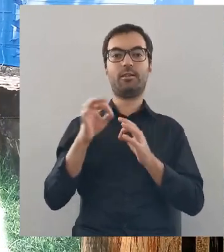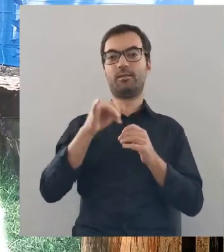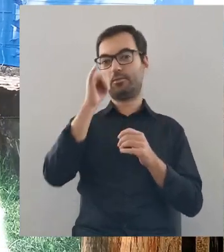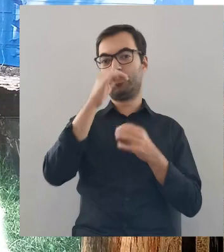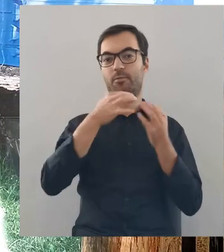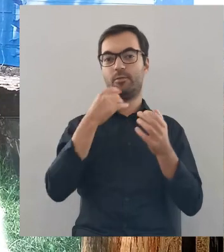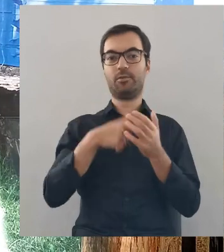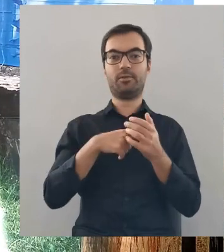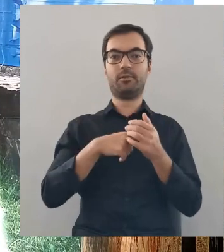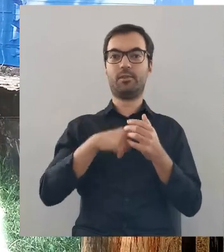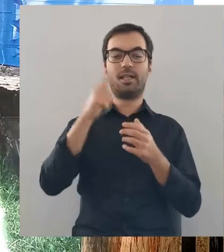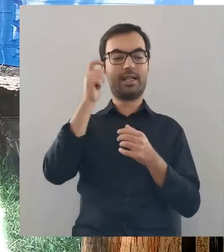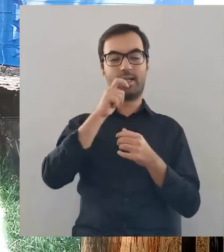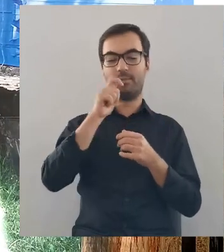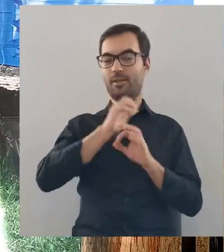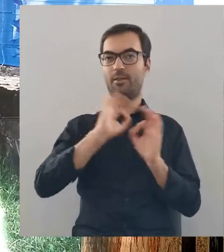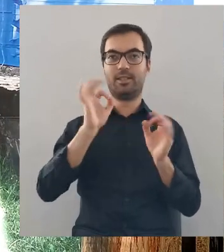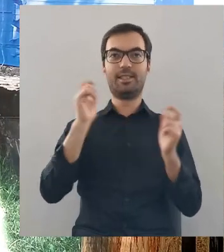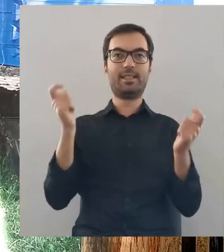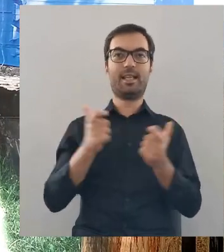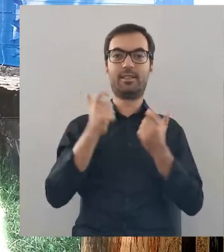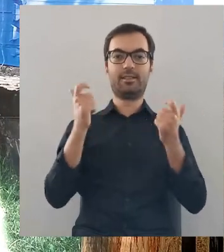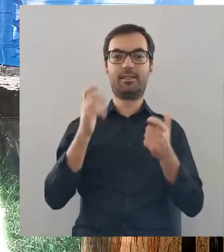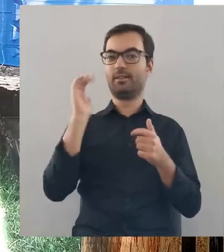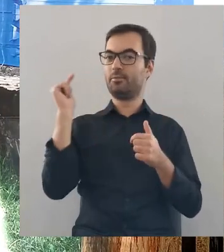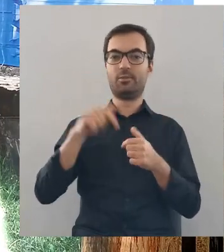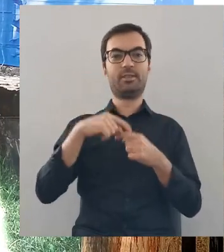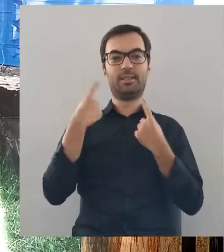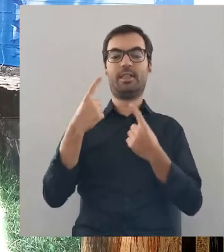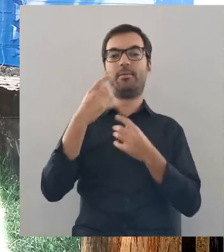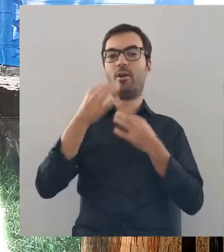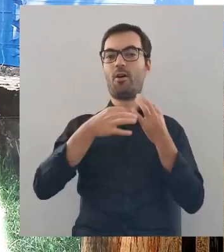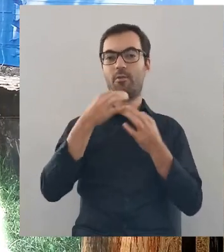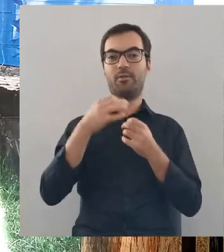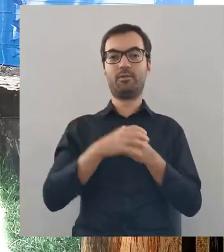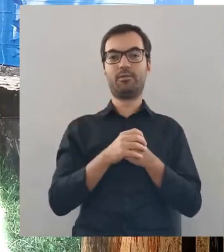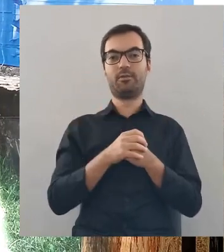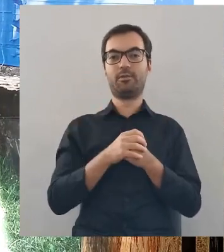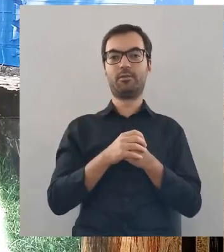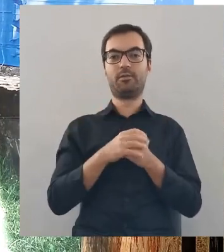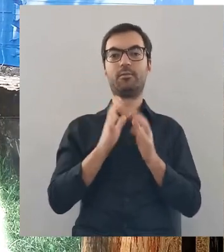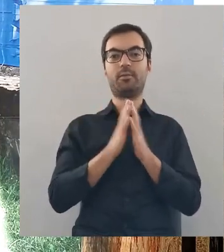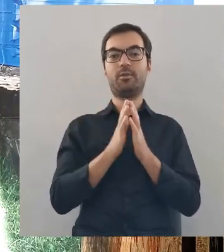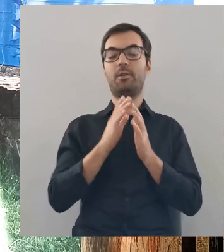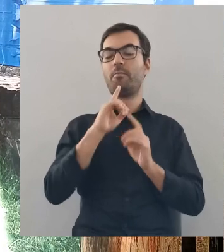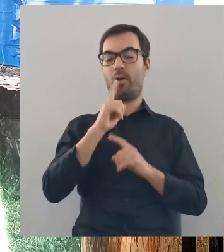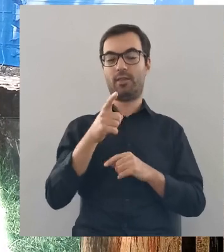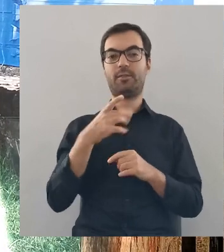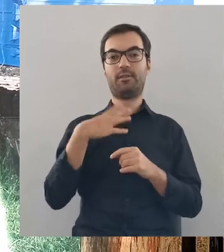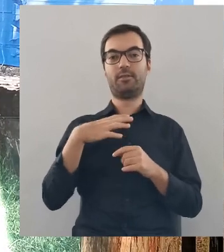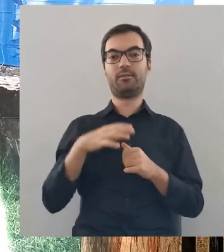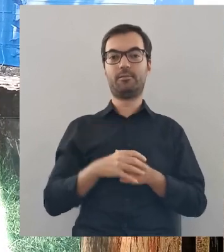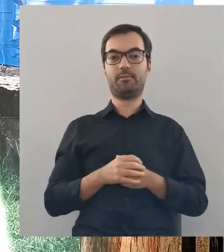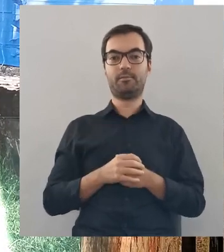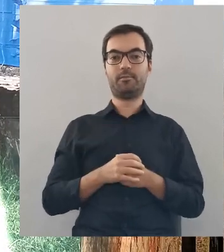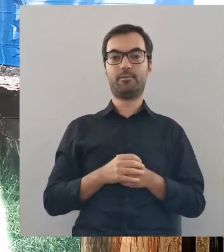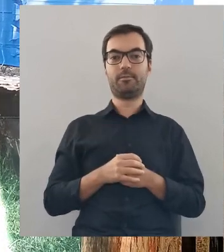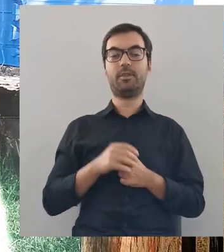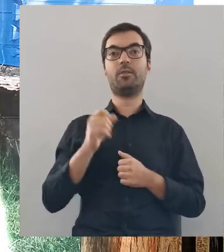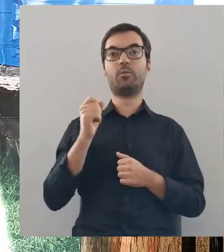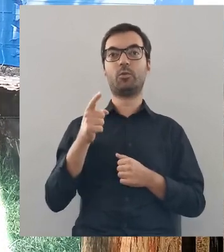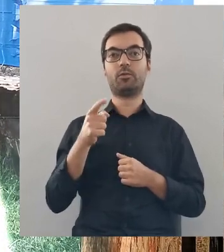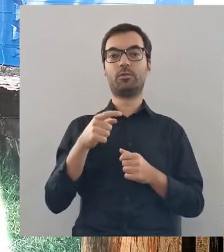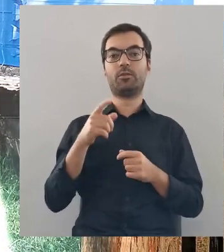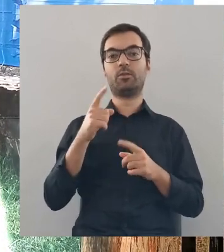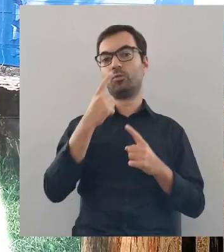kościoła, ale jej już Państwu nie opowiem, bo to jest taki kryminał i taka sensacja, że to trzeba samemu opowiedzieć, więc bardzo Państwu polecam.